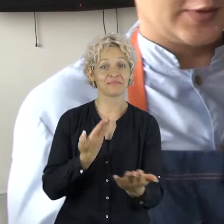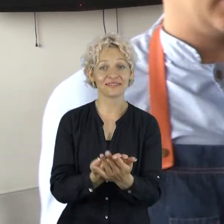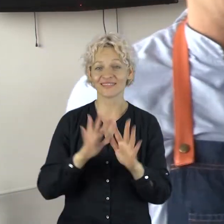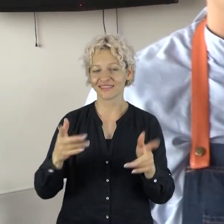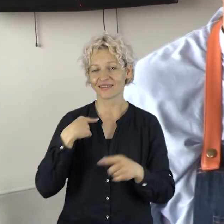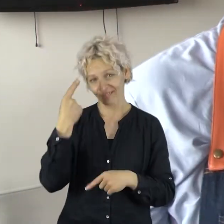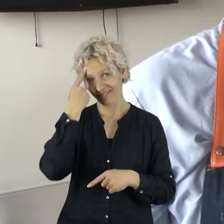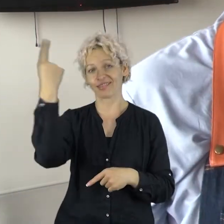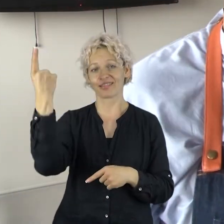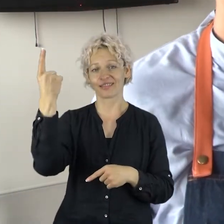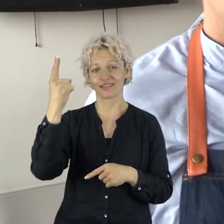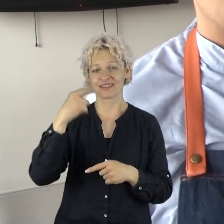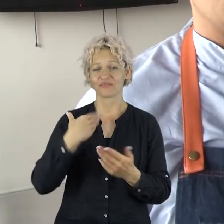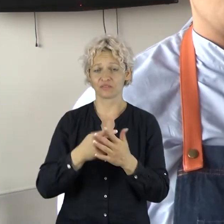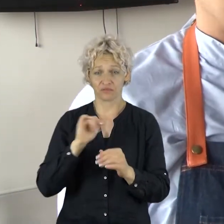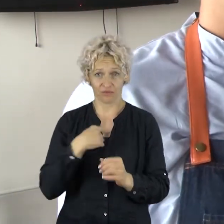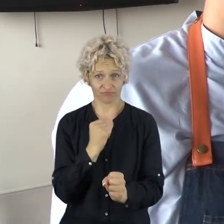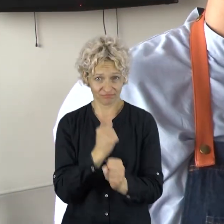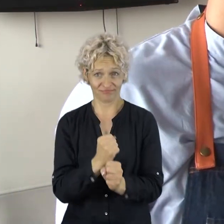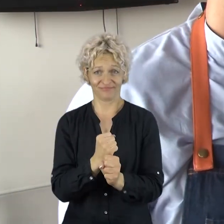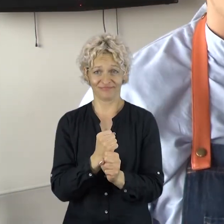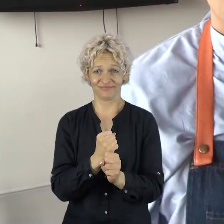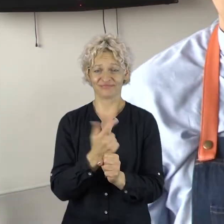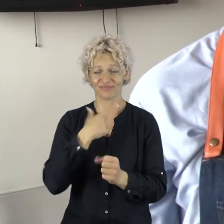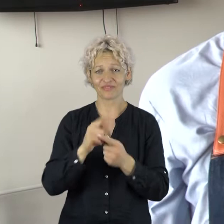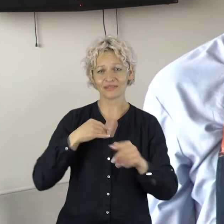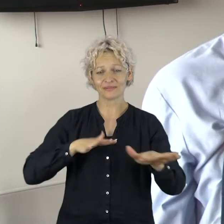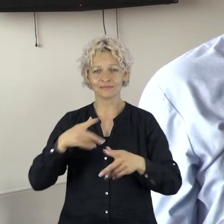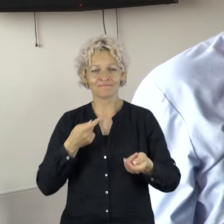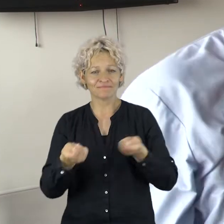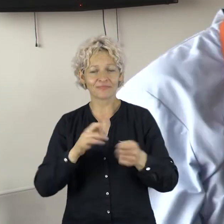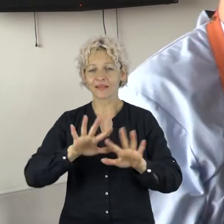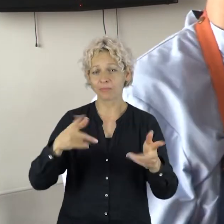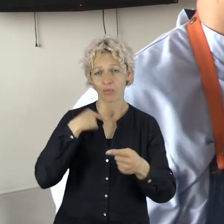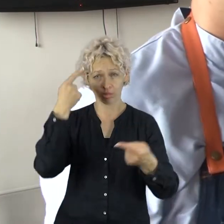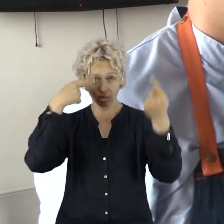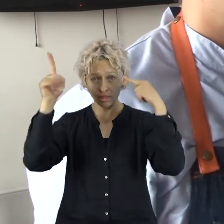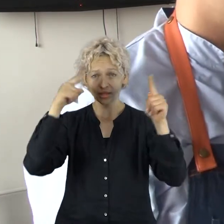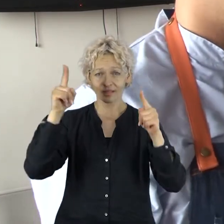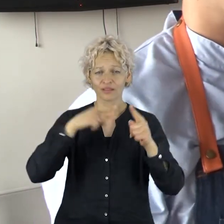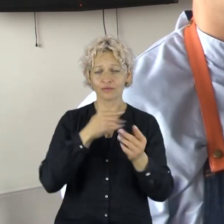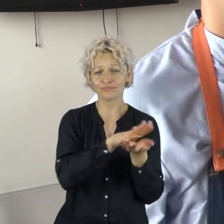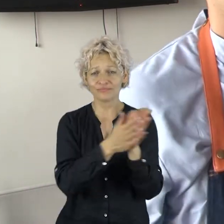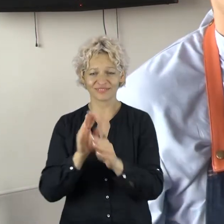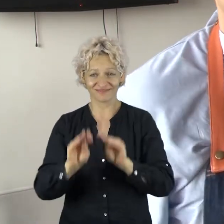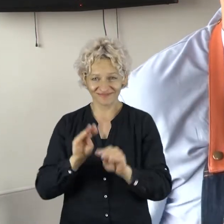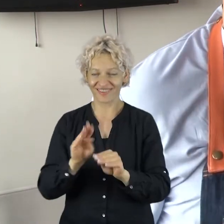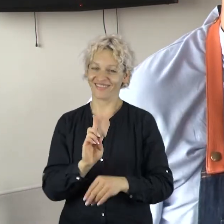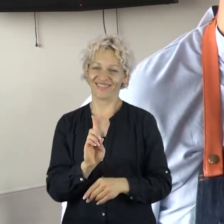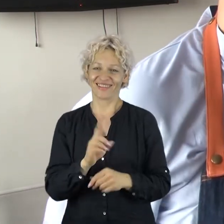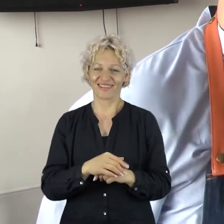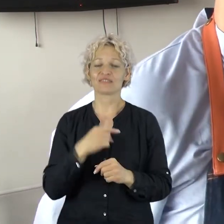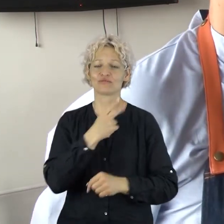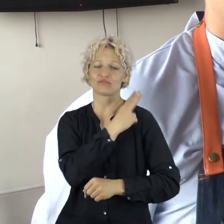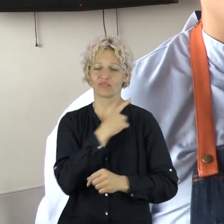nes tiesiog toks darbas mano ir aš turiu suktis iš padėties būtent. Ne visada būna taip, kad tu būni pasiruošęs į skamtojų. Nežinai, dirbdamas šefo, kas